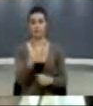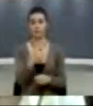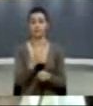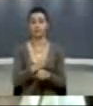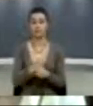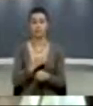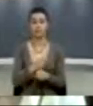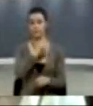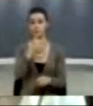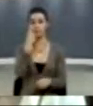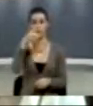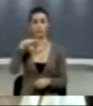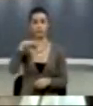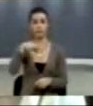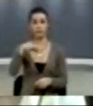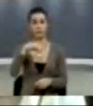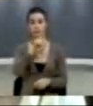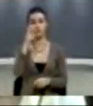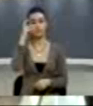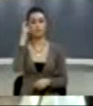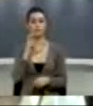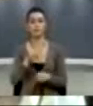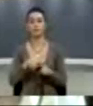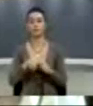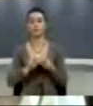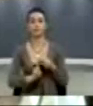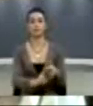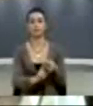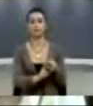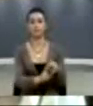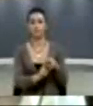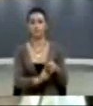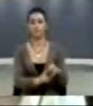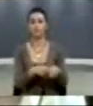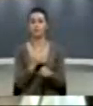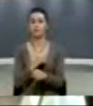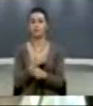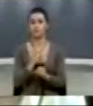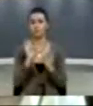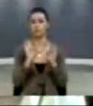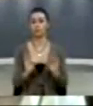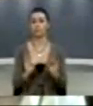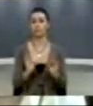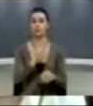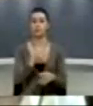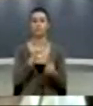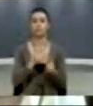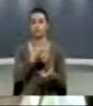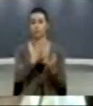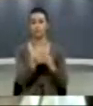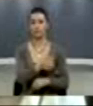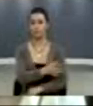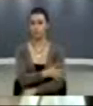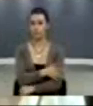qenë edhe kam betë maj neglijhume prej gjitha memorialeve të luftës e ushtri svinëtarët Kosovës,